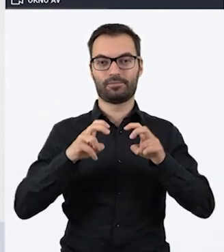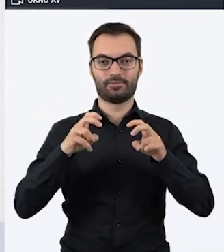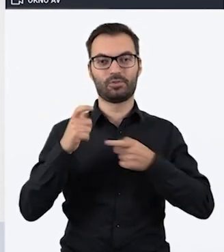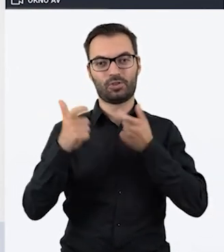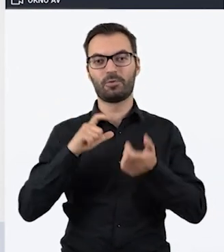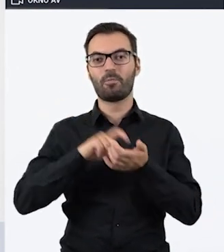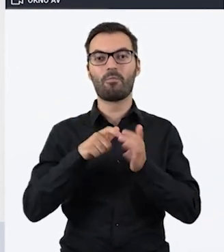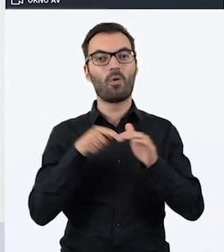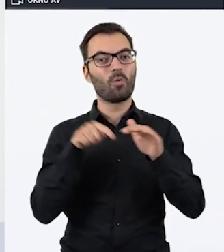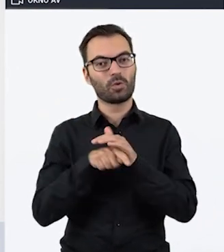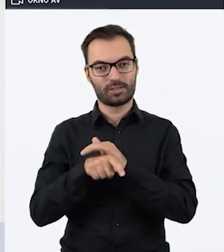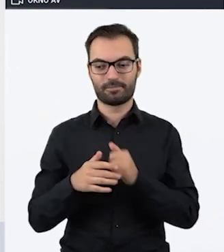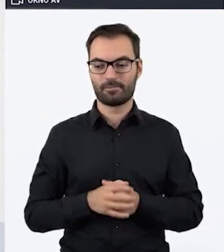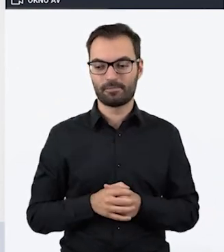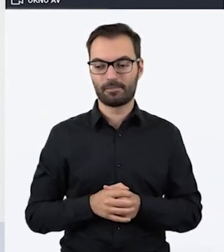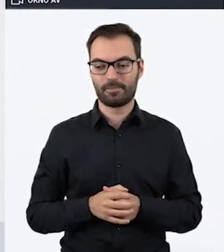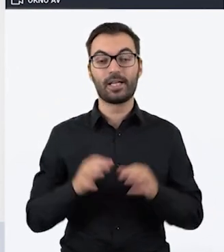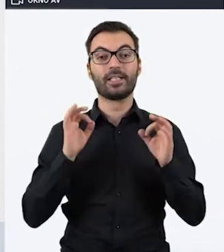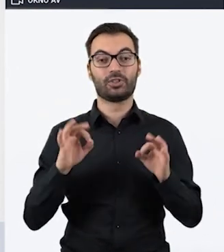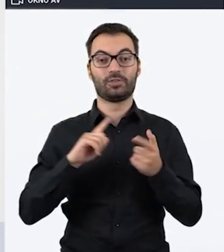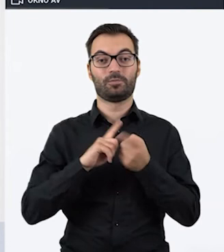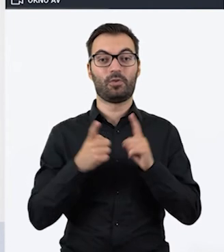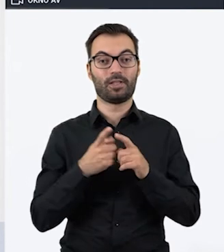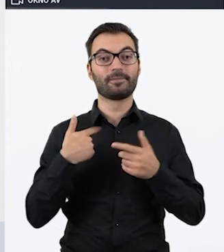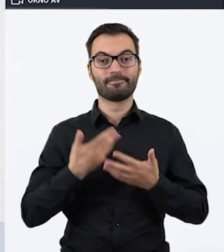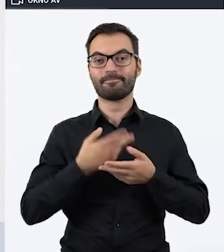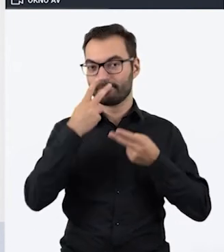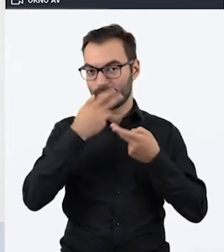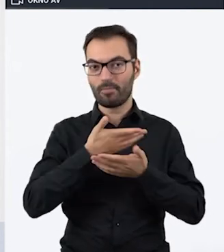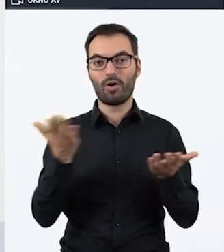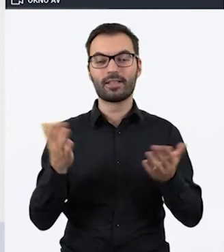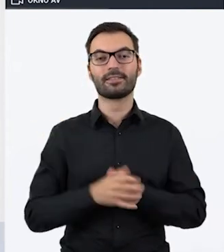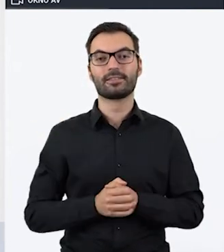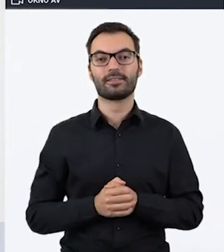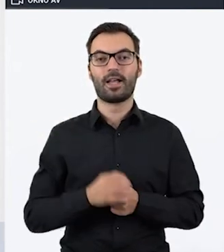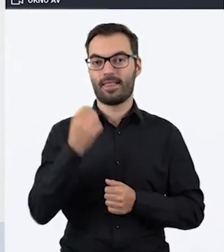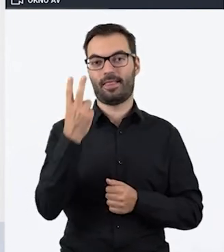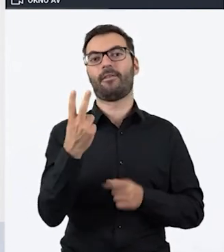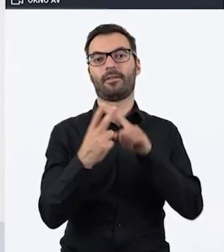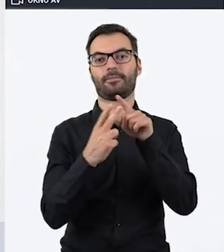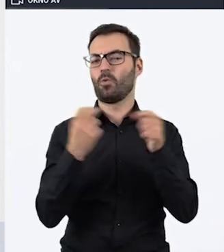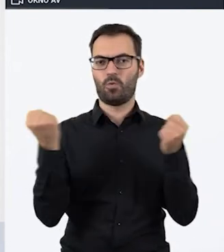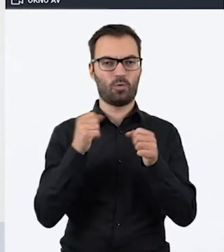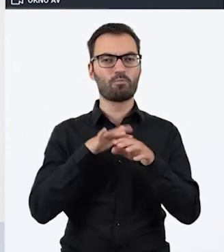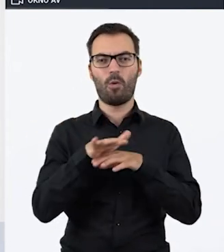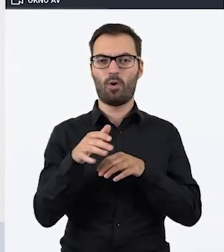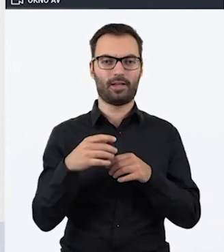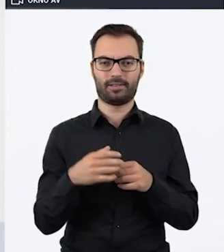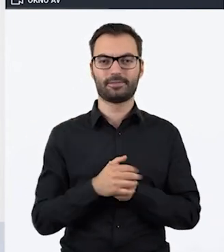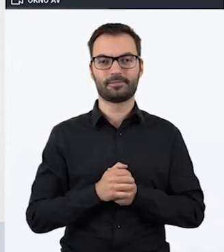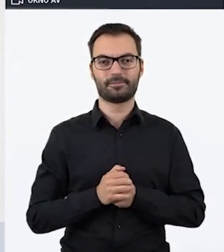escape roomu. Na dzisiejszym spotkaniu chcielibyśmy przedstawić bliżej dwa najbardziej popularne narzędzia,